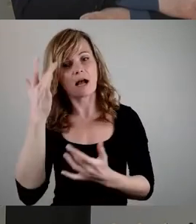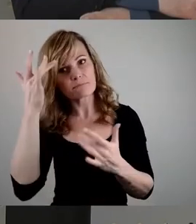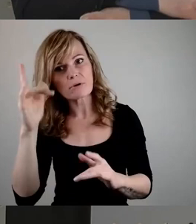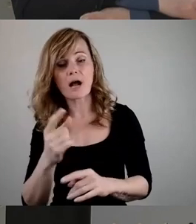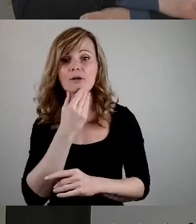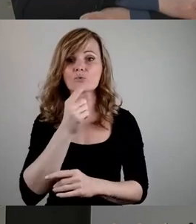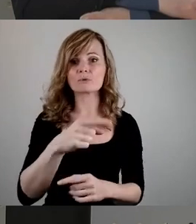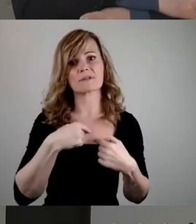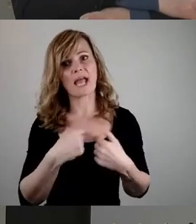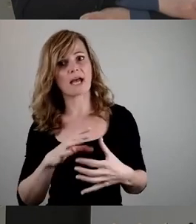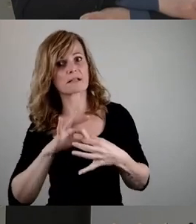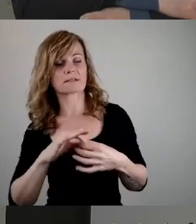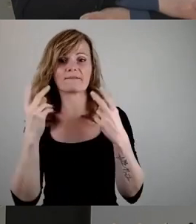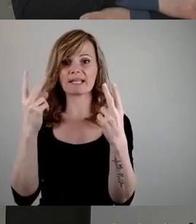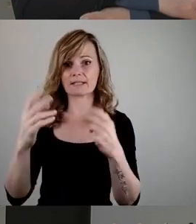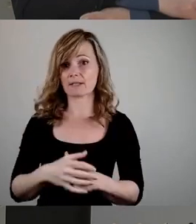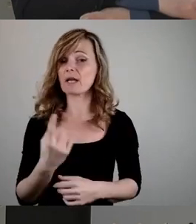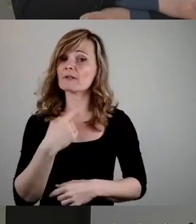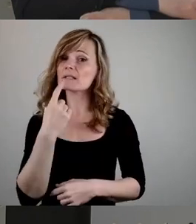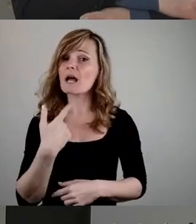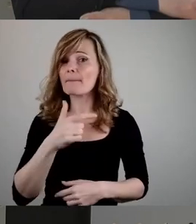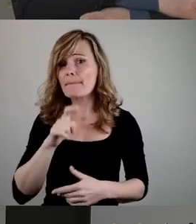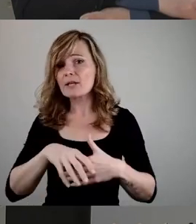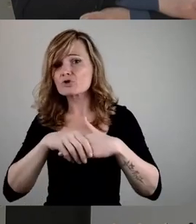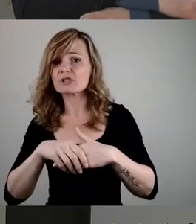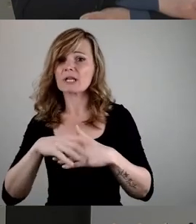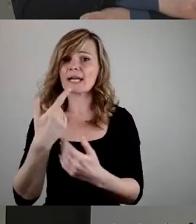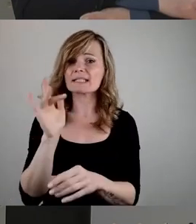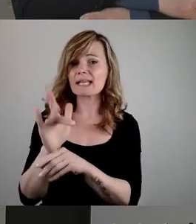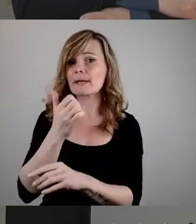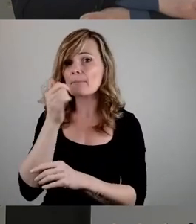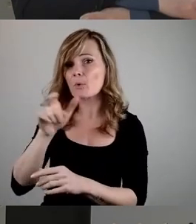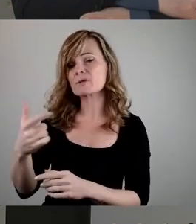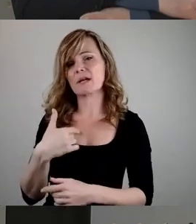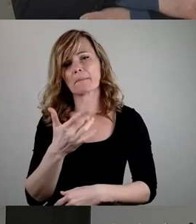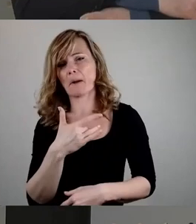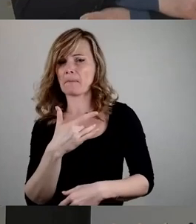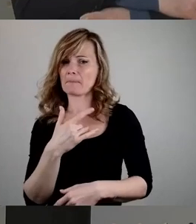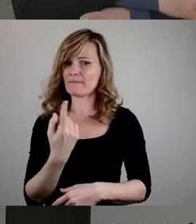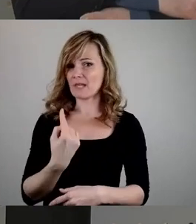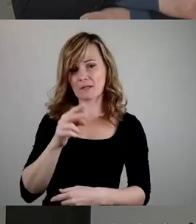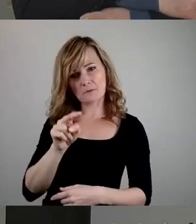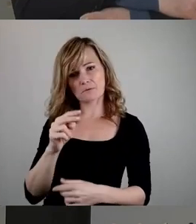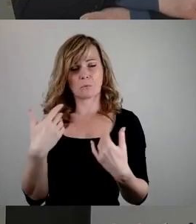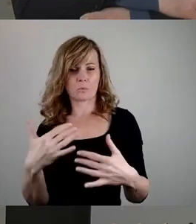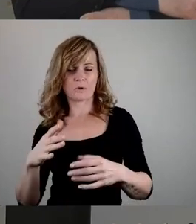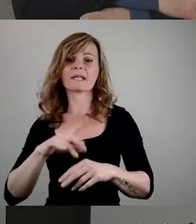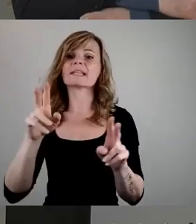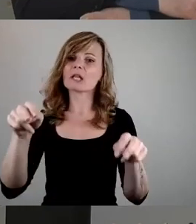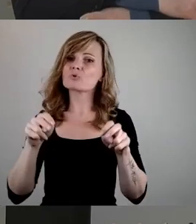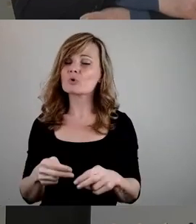liegen. Wir bekennen uns zur Menschlichkeit, gegen die Bösen und sind gerührt. Danach kehren wir zum